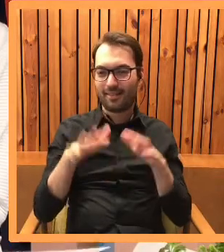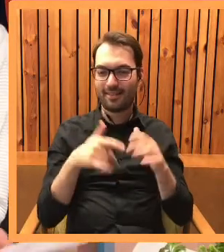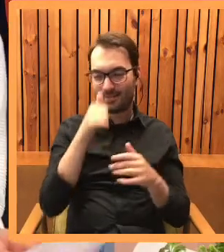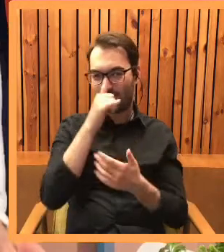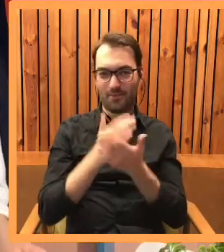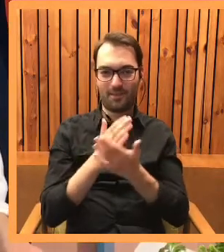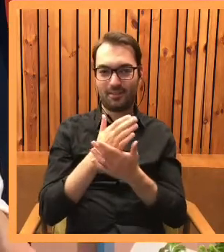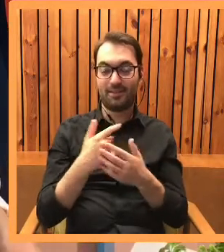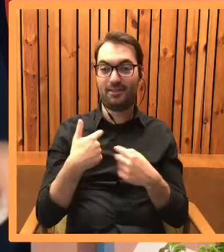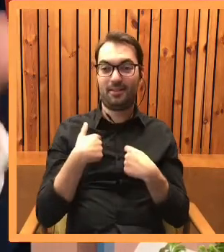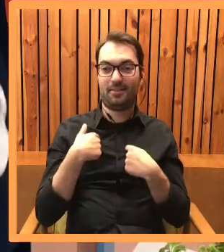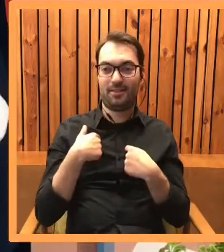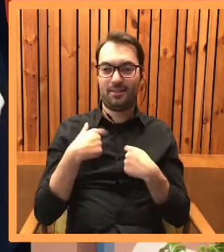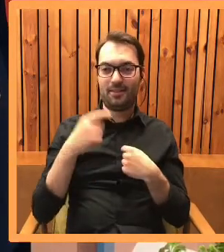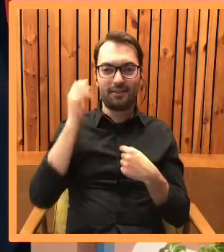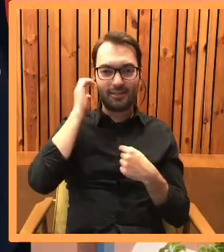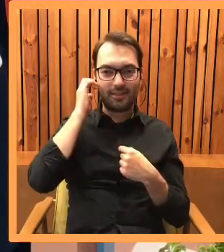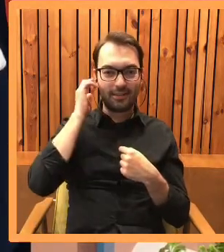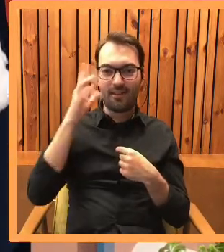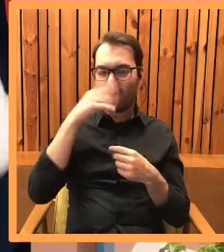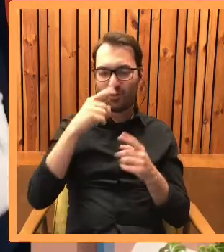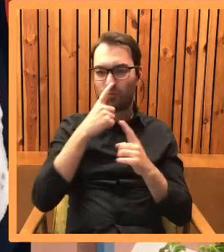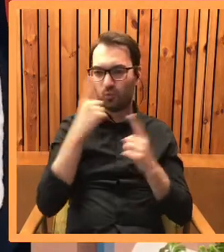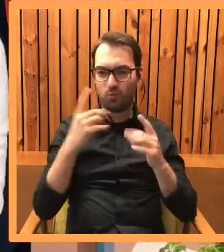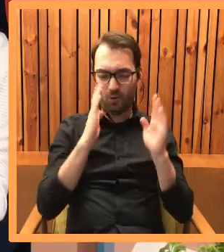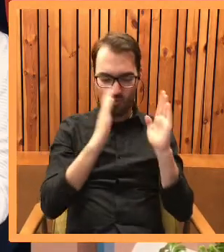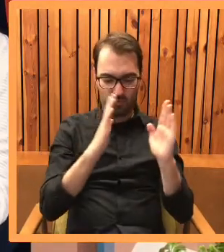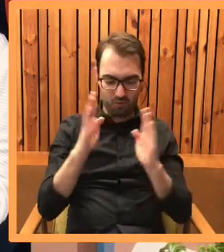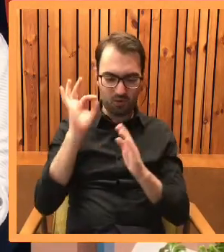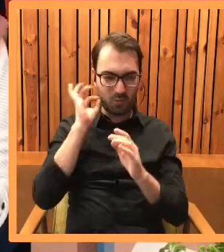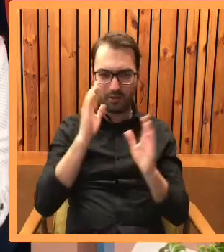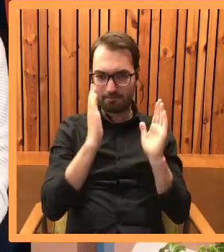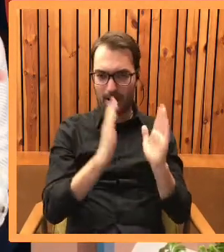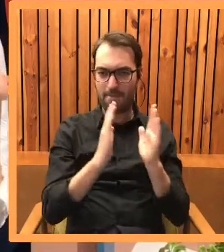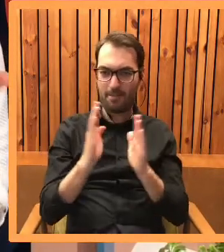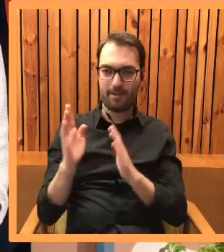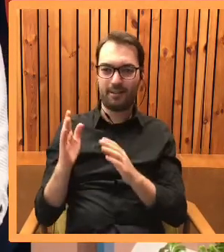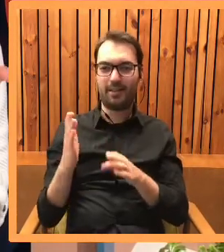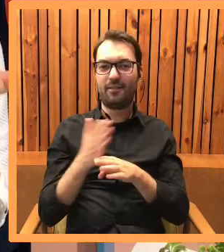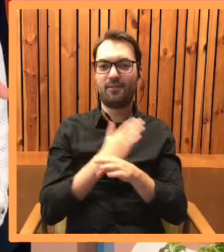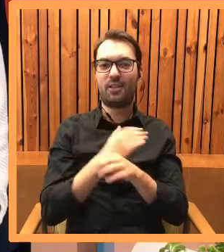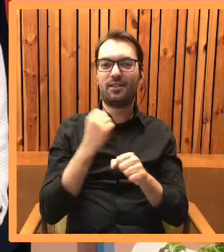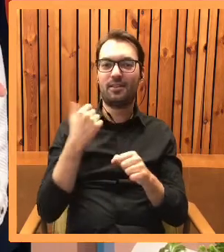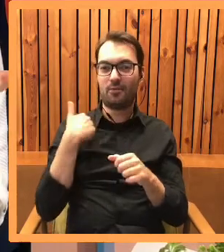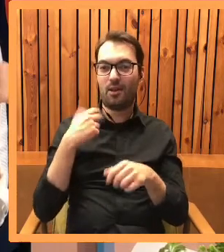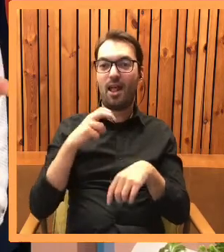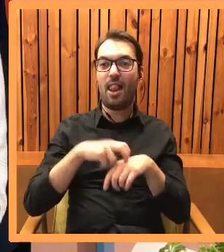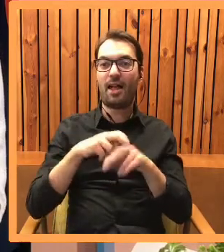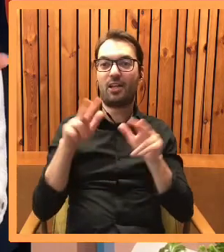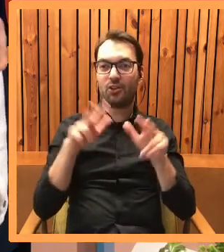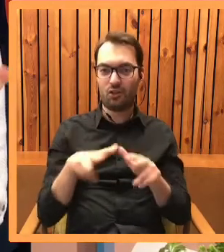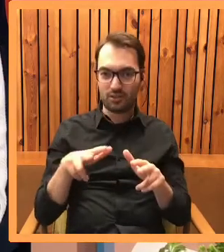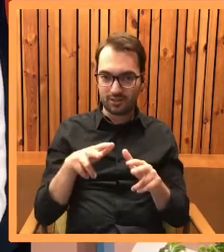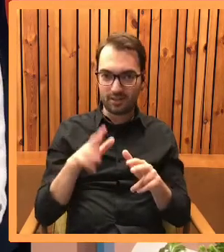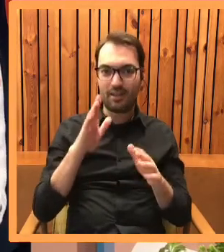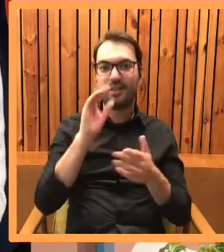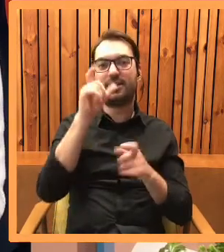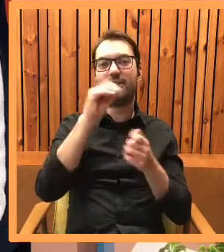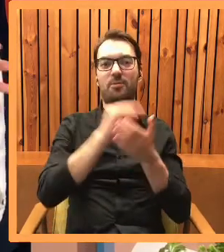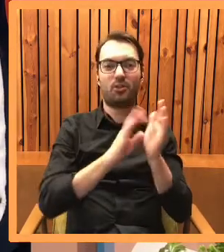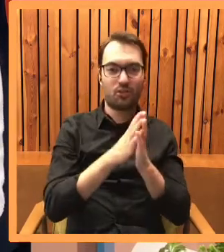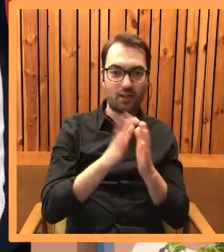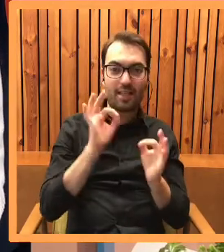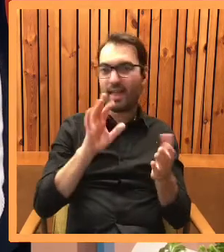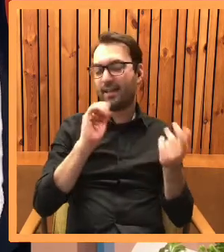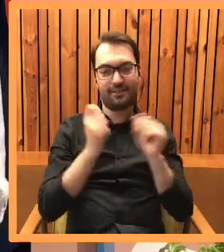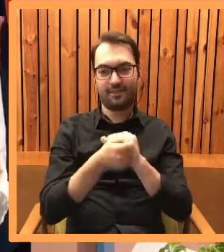mogę w to uwierzyć. Dla mnie się jawi, jako super zorganizowana kobieta, która wcześniej pracując jako lekarka rodzinna pisze książki, teraz fantastycznie